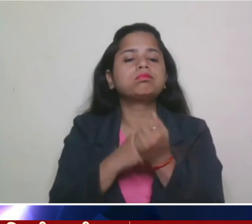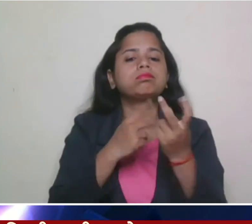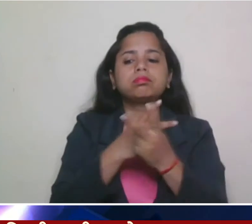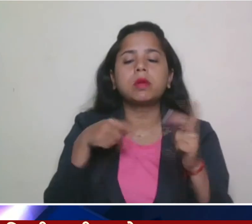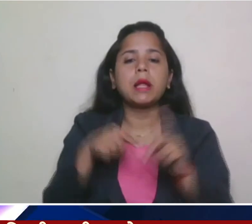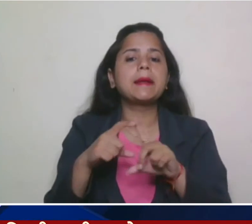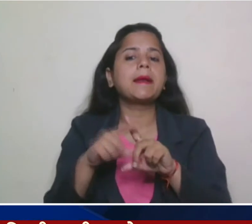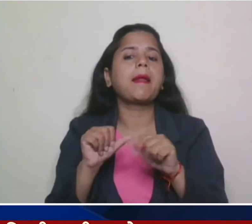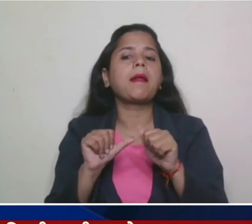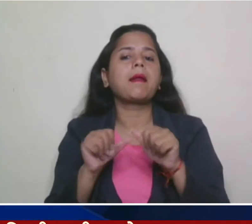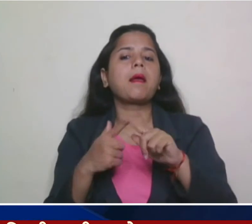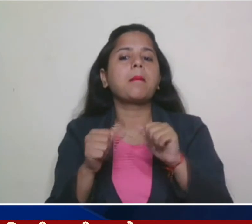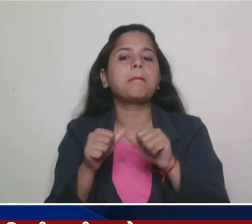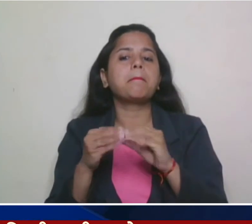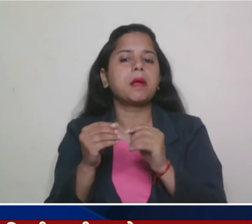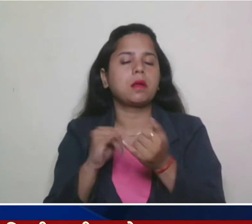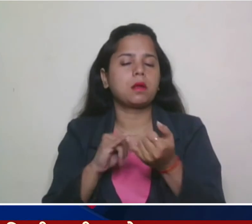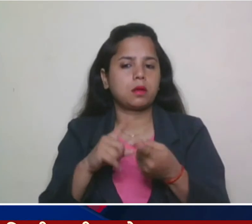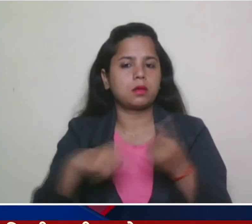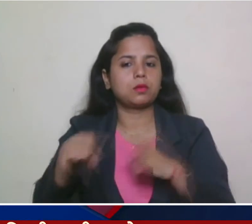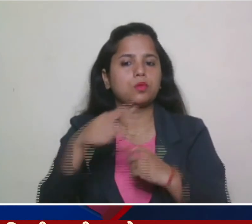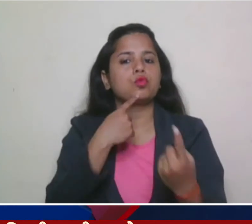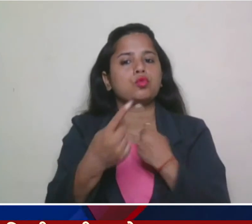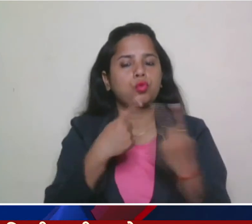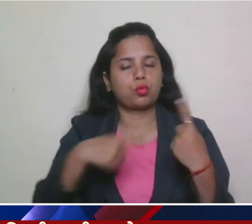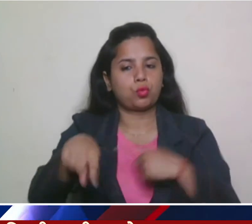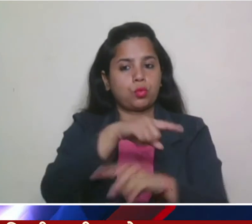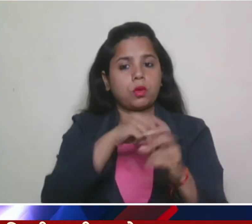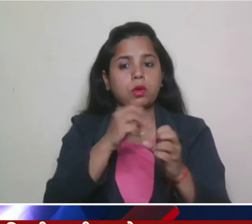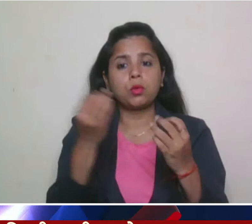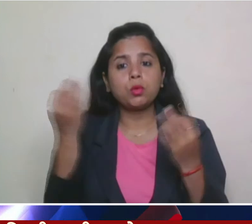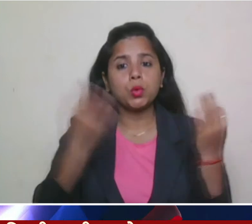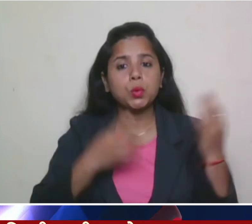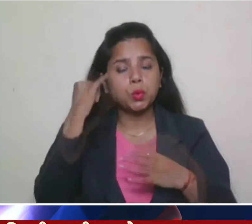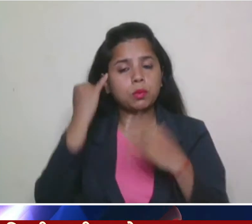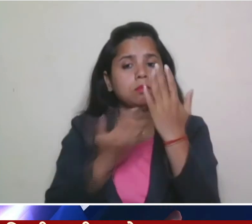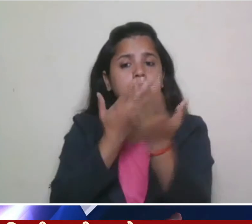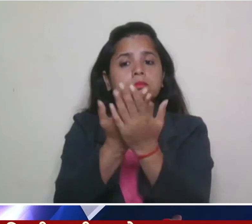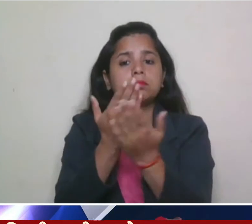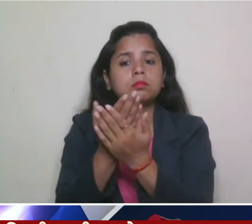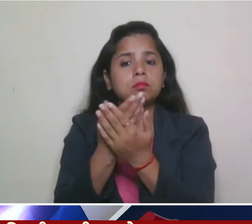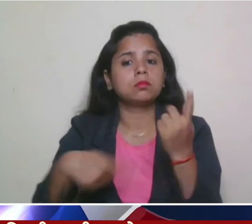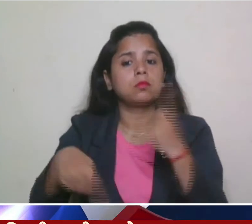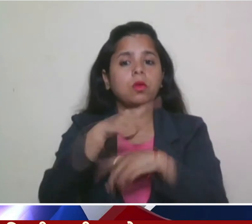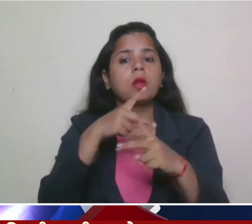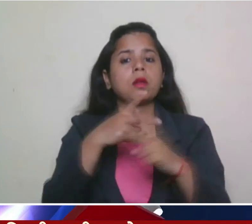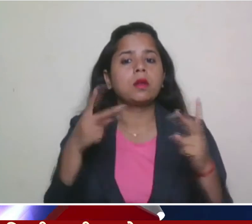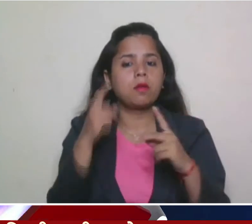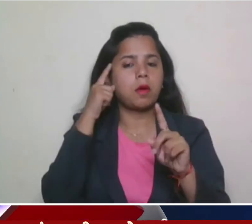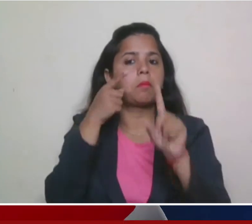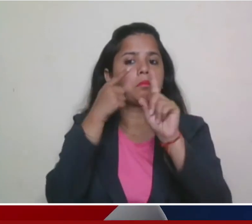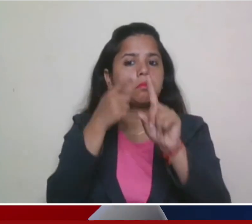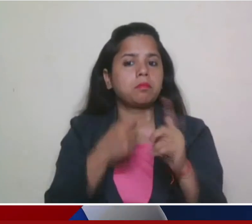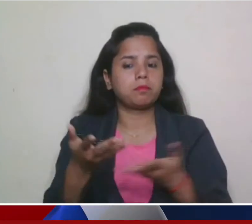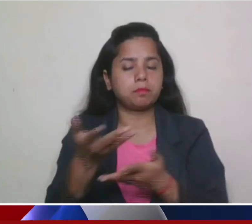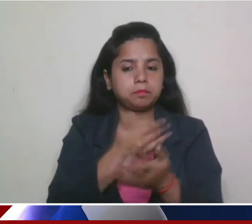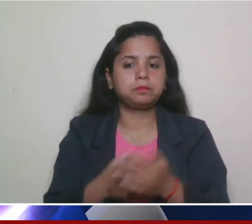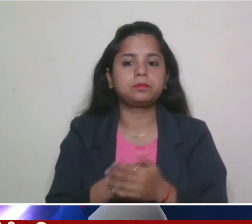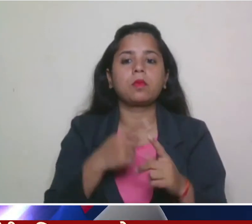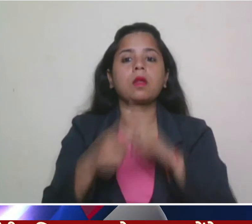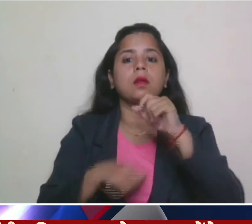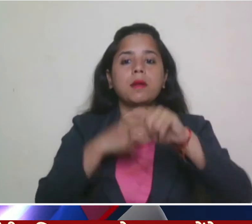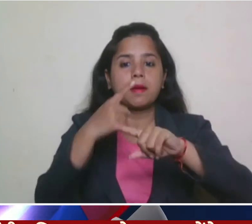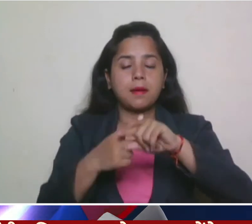चर्चा होगी इसके लावा नई प्रस्तावित योजनाओं के तहट हर पंचायत में पैक्स, कृष्वी